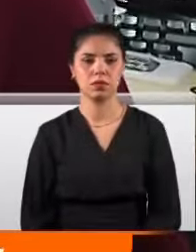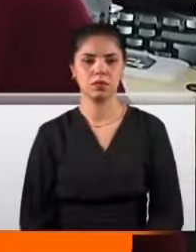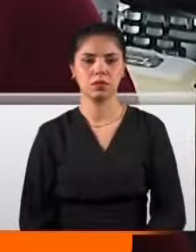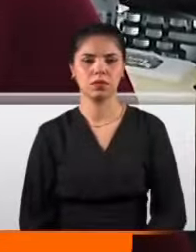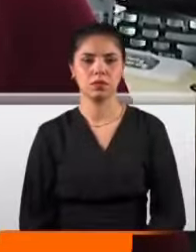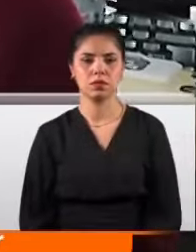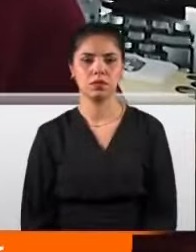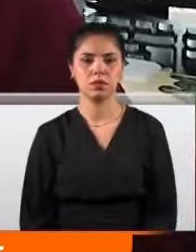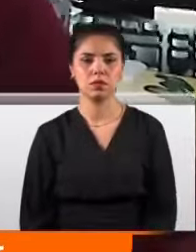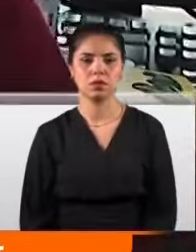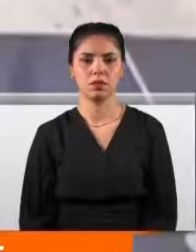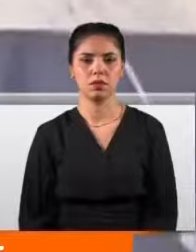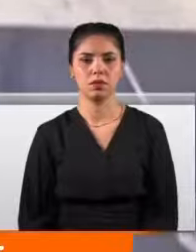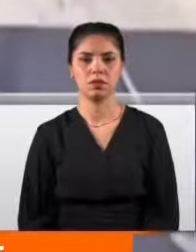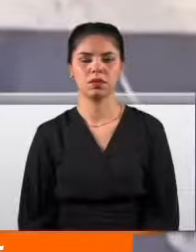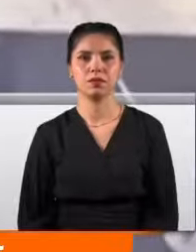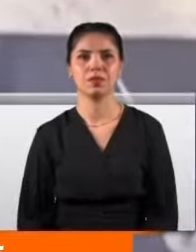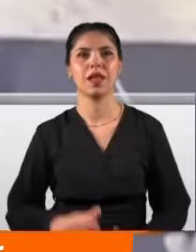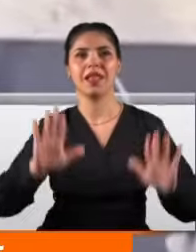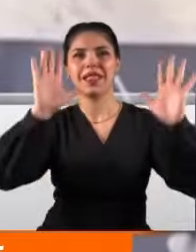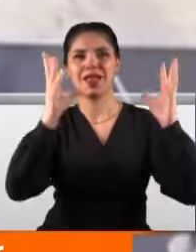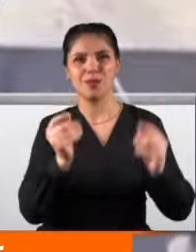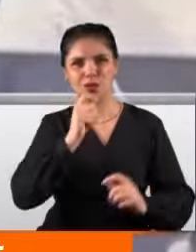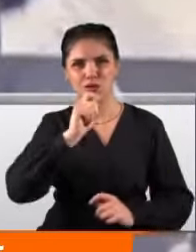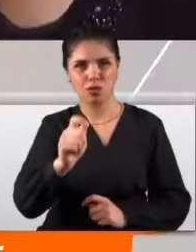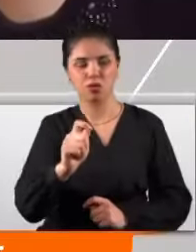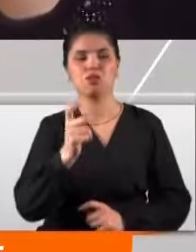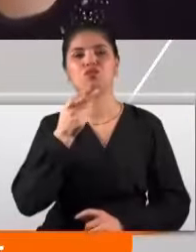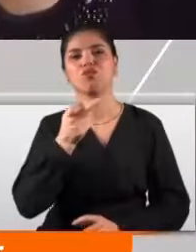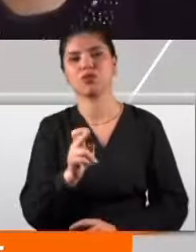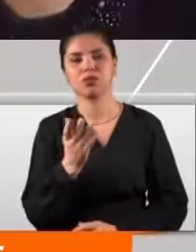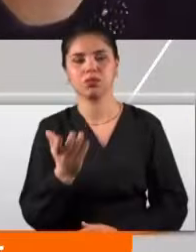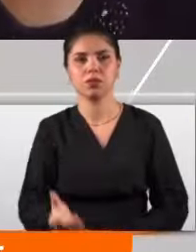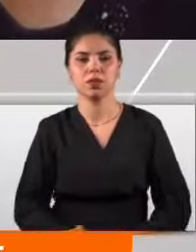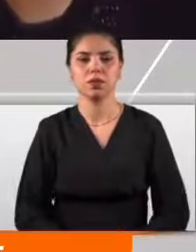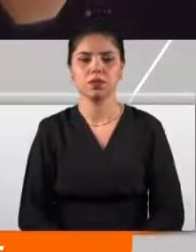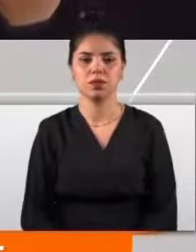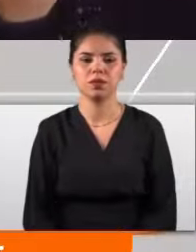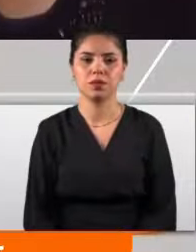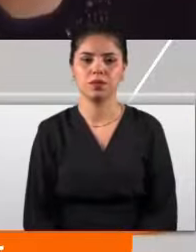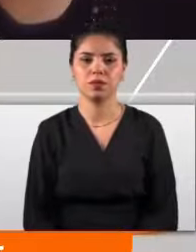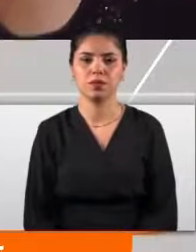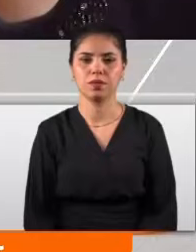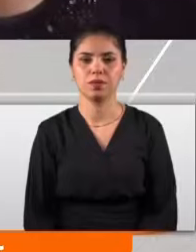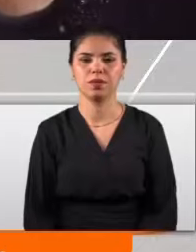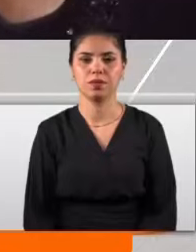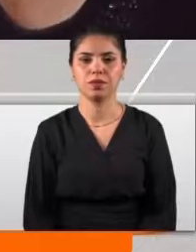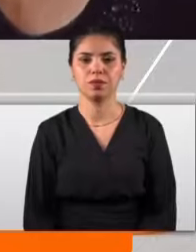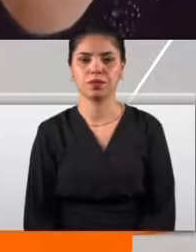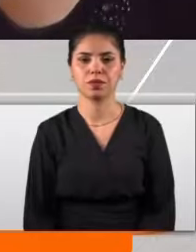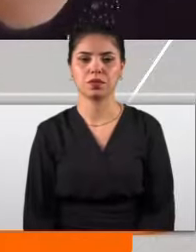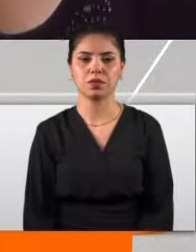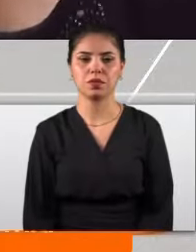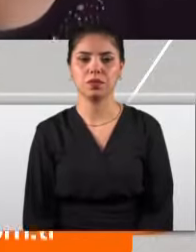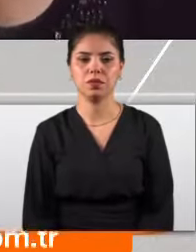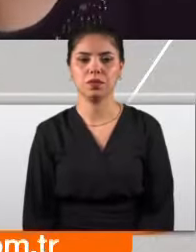tattırdılar, bıraktılar, kaçtılar. Teslim olacağı sözü havada kaldı. O da bir evlat tamam, anneye sesleniyorum. Evlat acısını